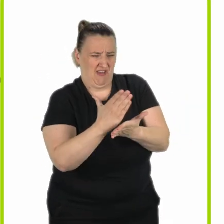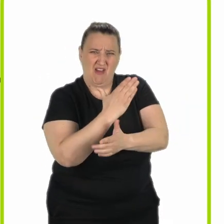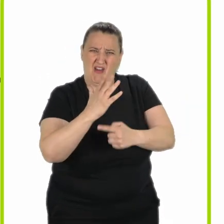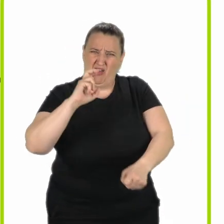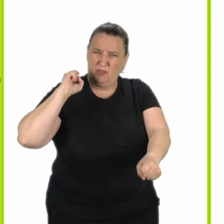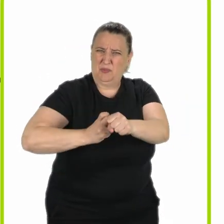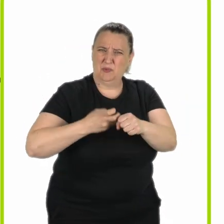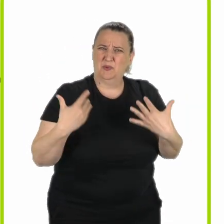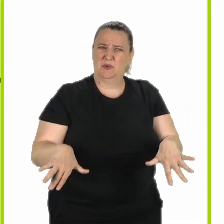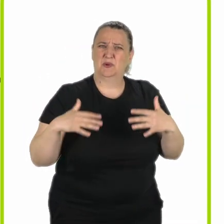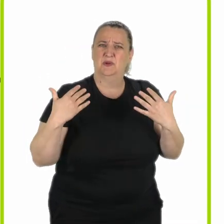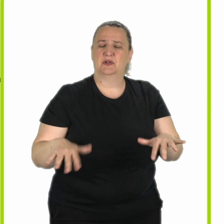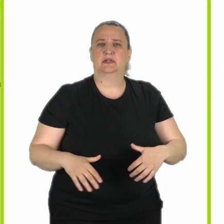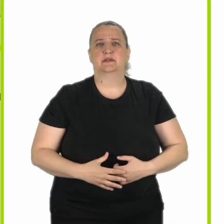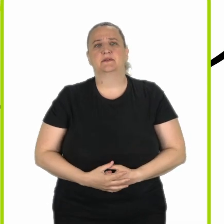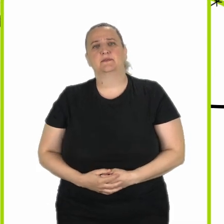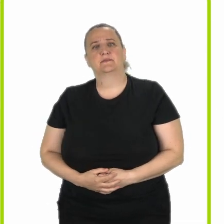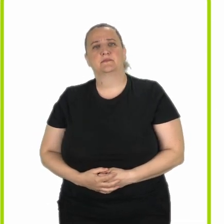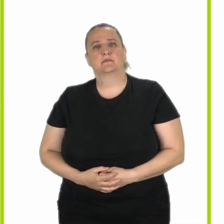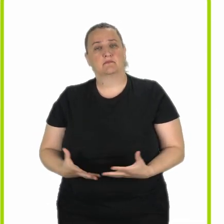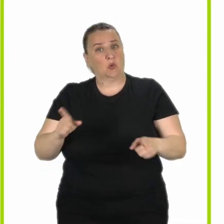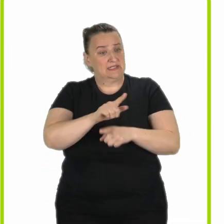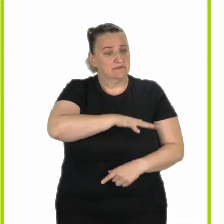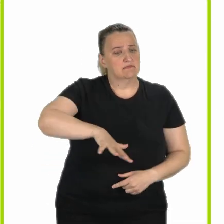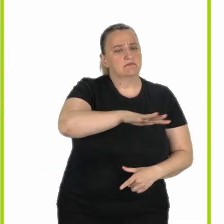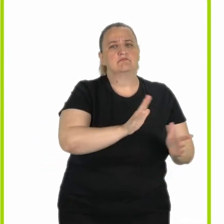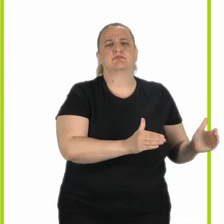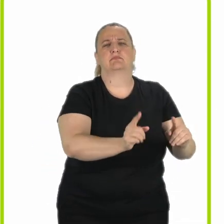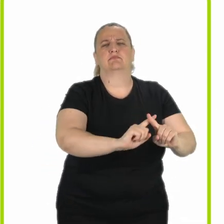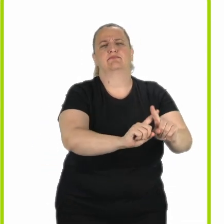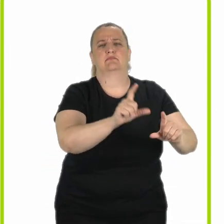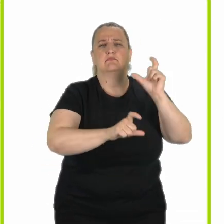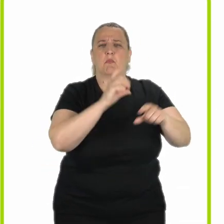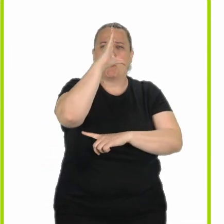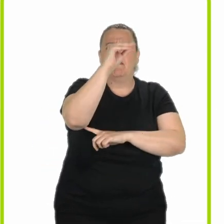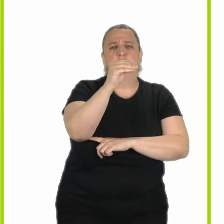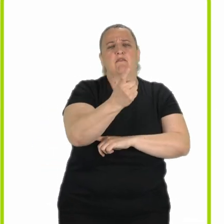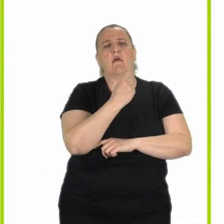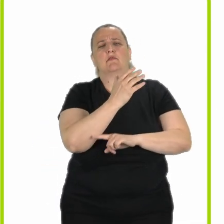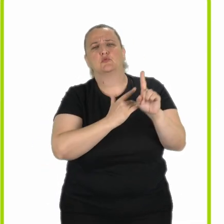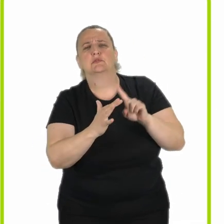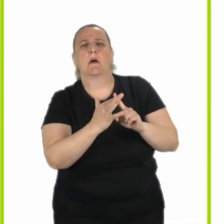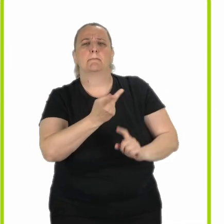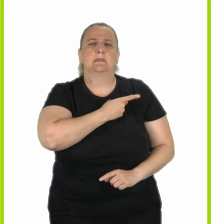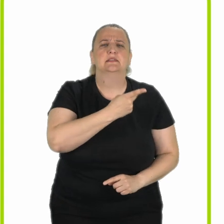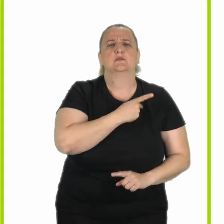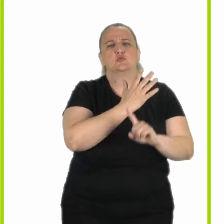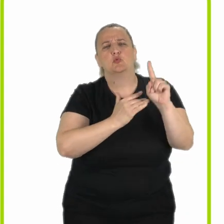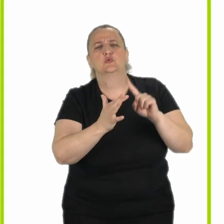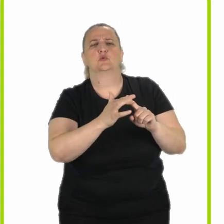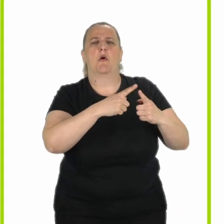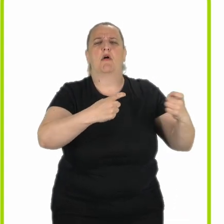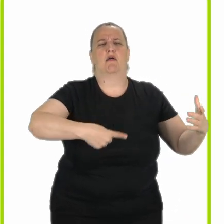aux prestations et aux droits. Le cloisonnement des professionnels du sanitaire, du social et du médico-social